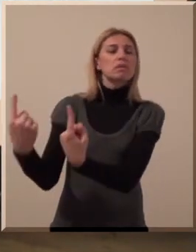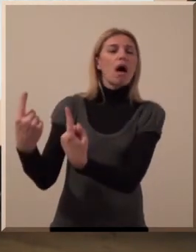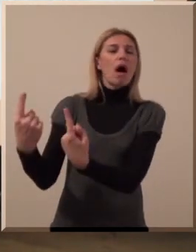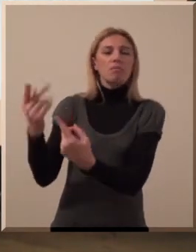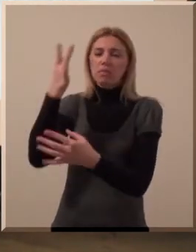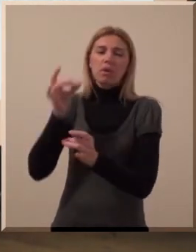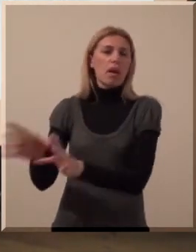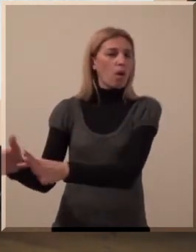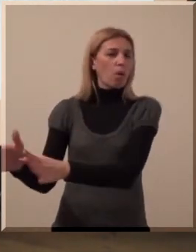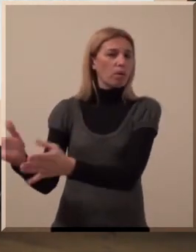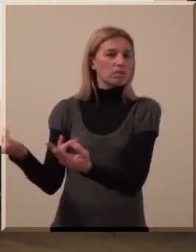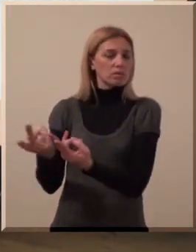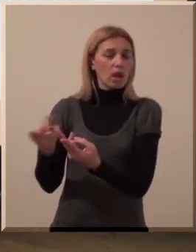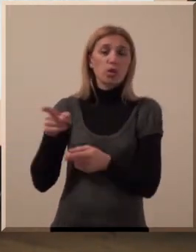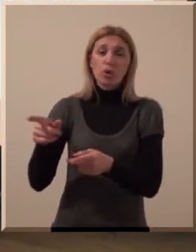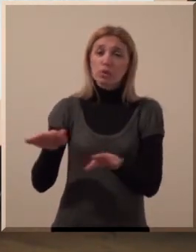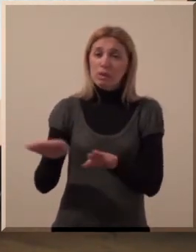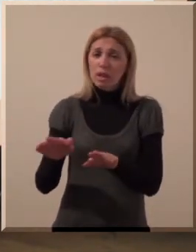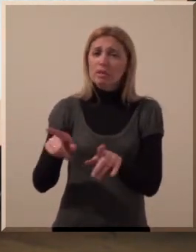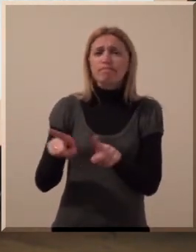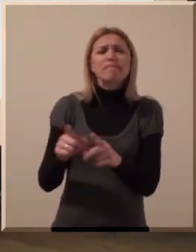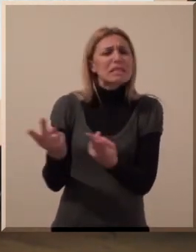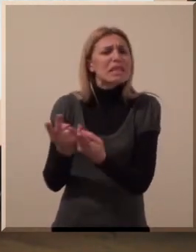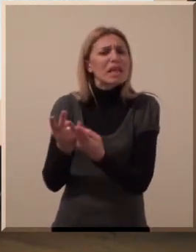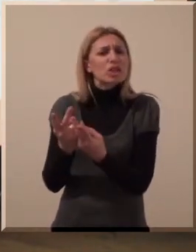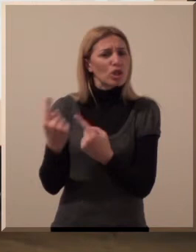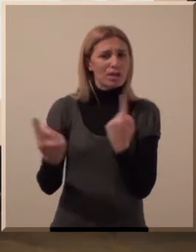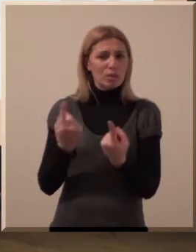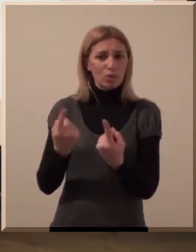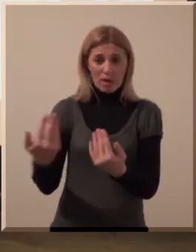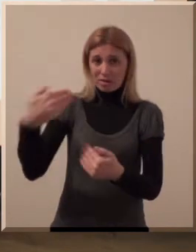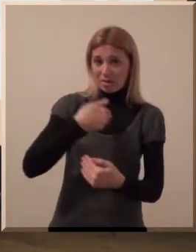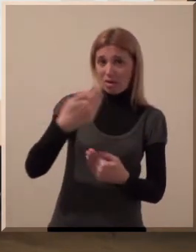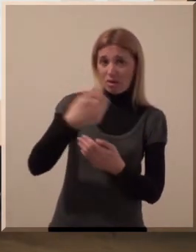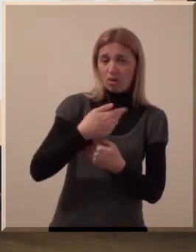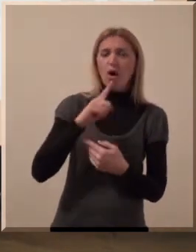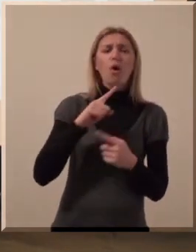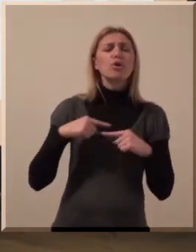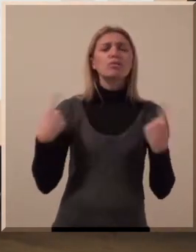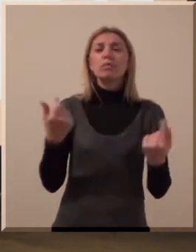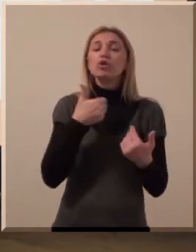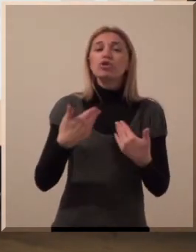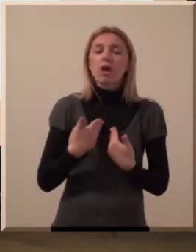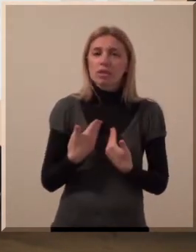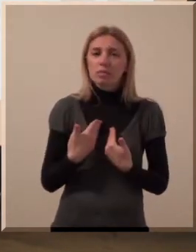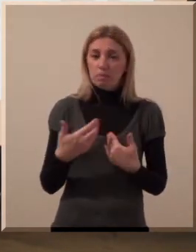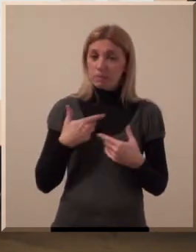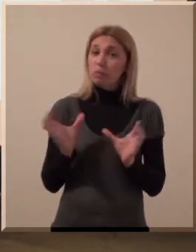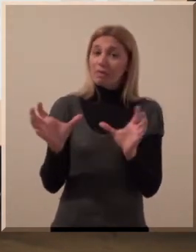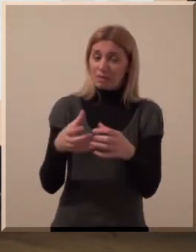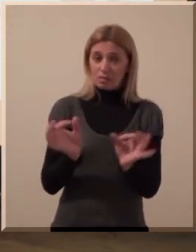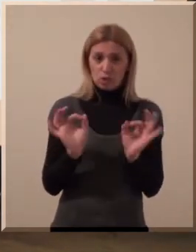sam s nebi u ulici. To su uglavnom deca koja imaju sličnu situaciju, koja dolaze kod nas. E sad,